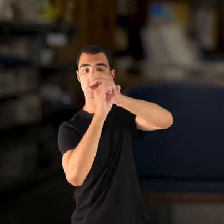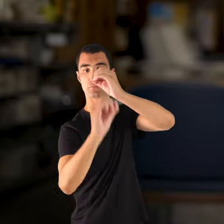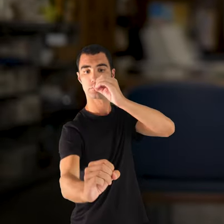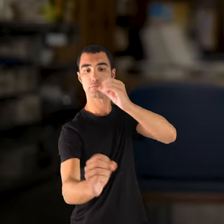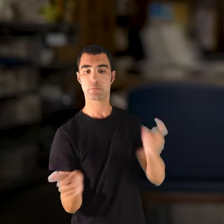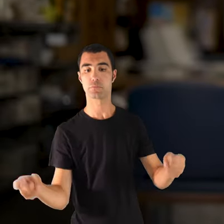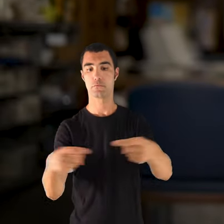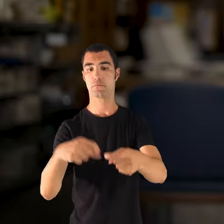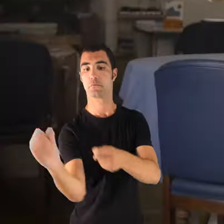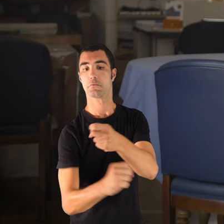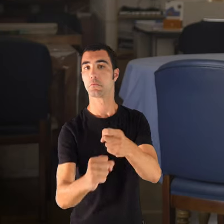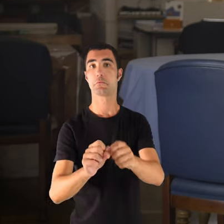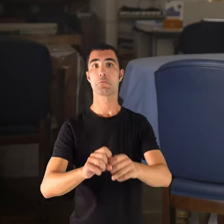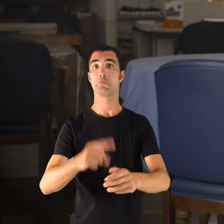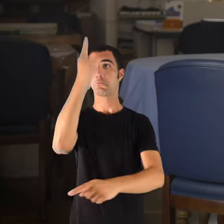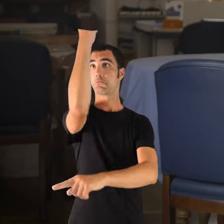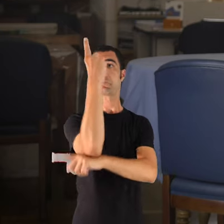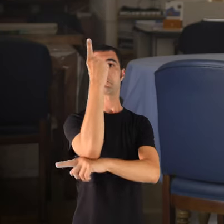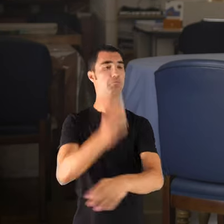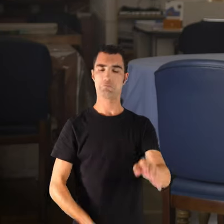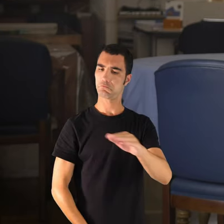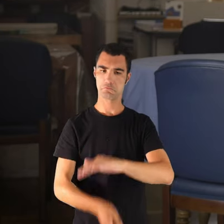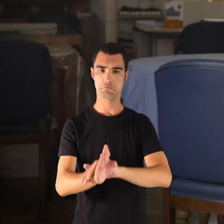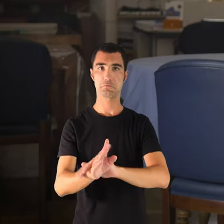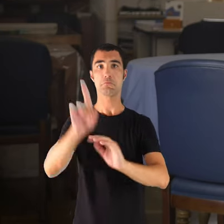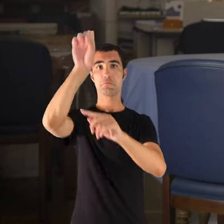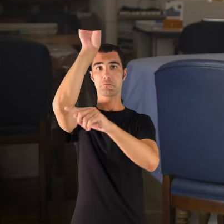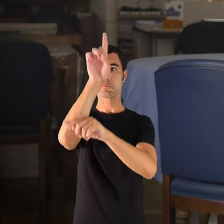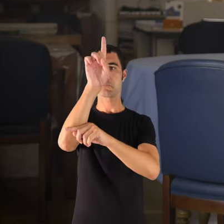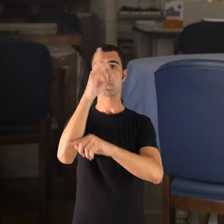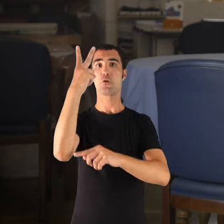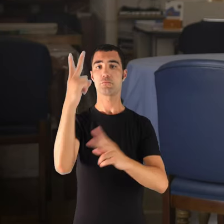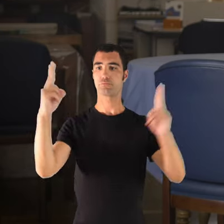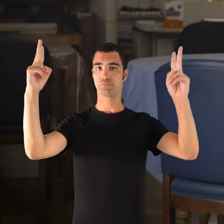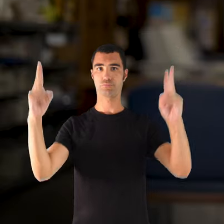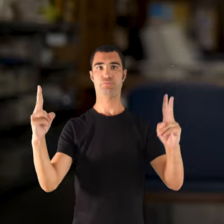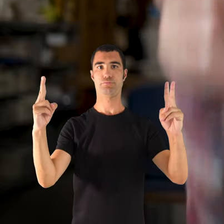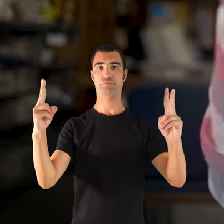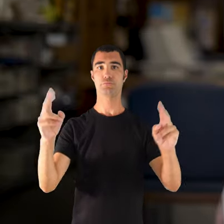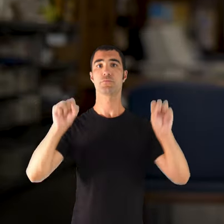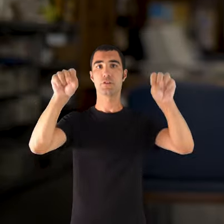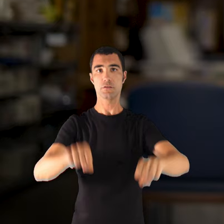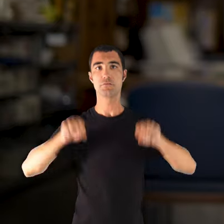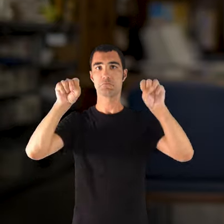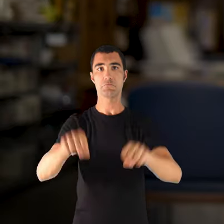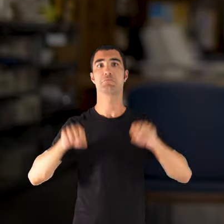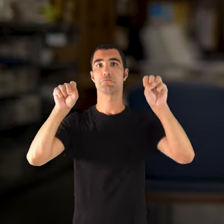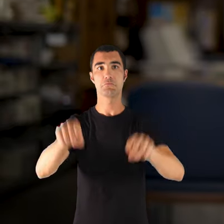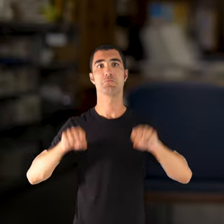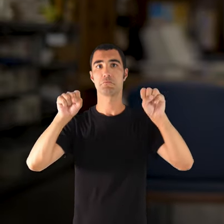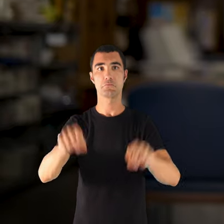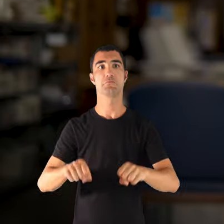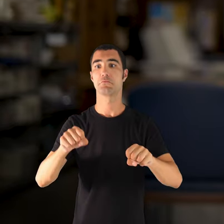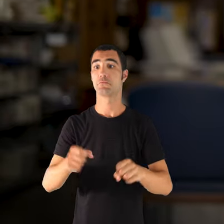palo dret i per avall. Una antena damunt dues forques, dues forques, un parell de rants, anàvem per dins